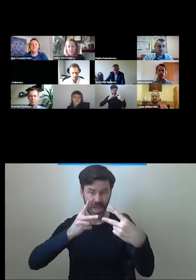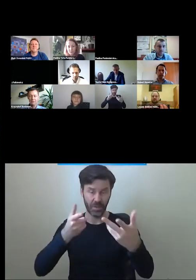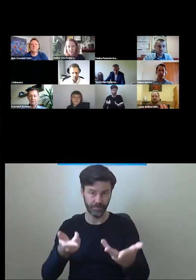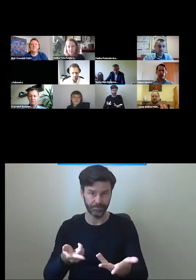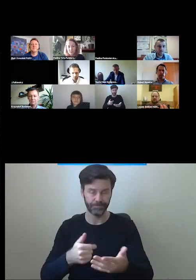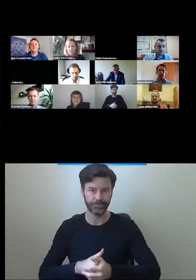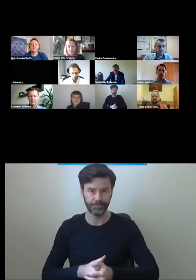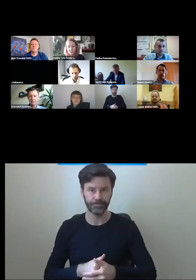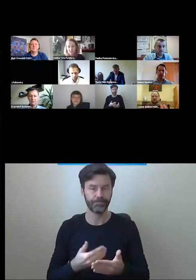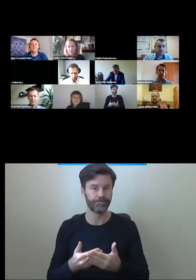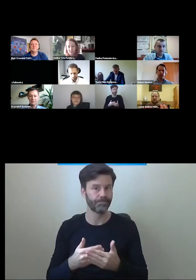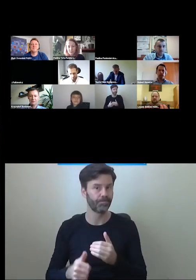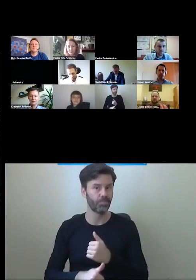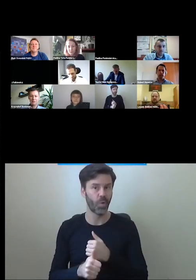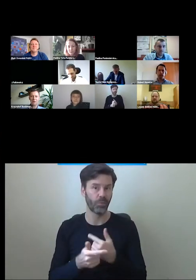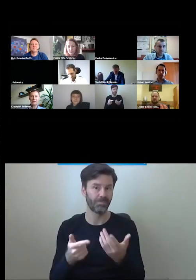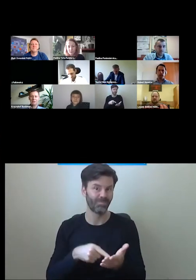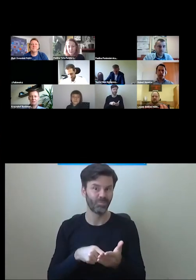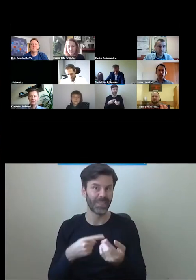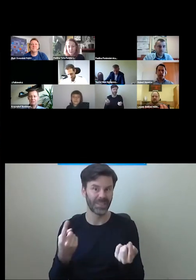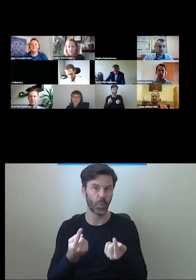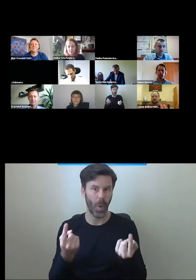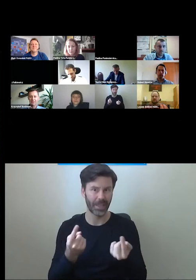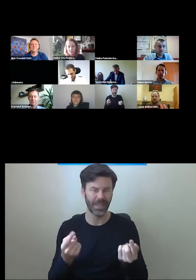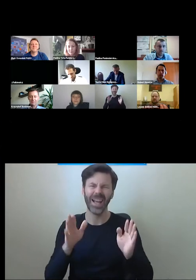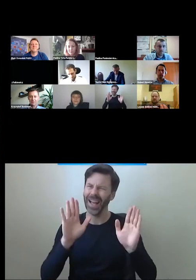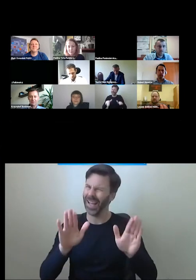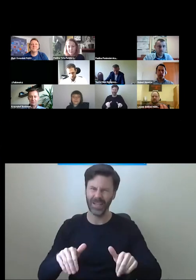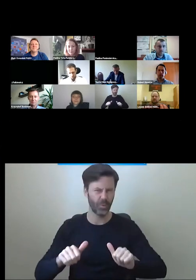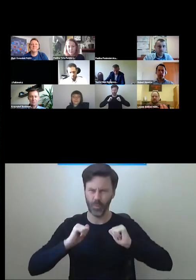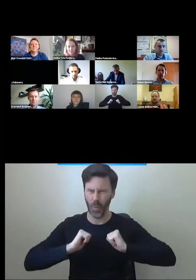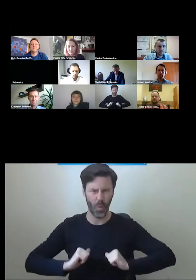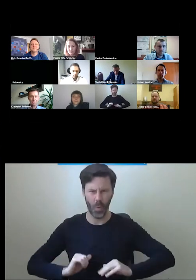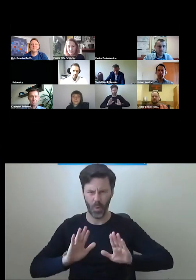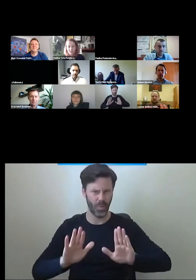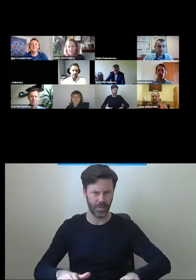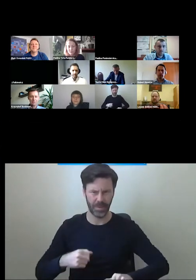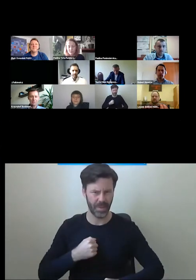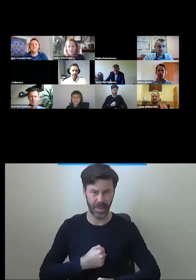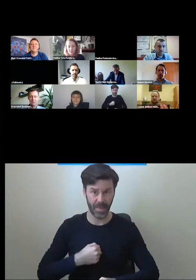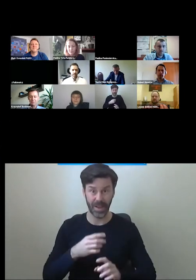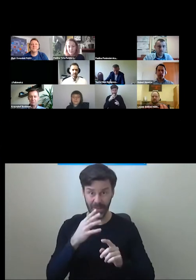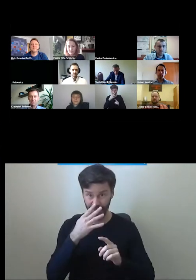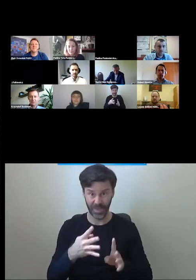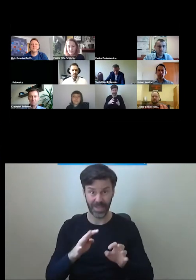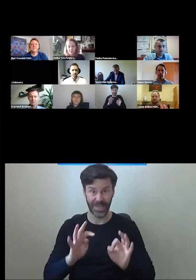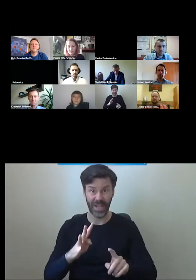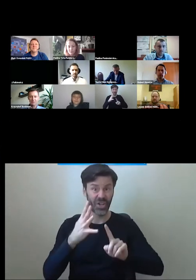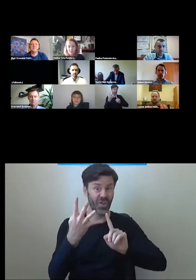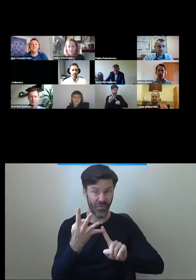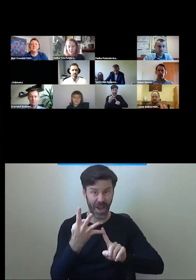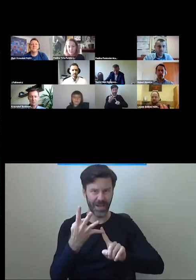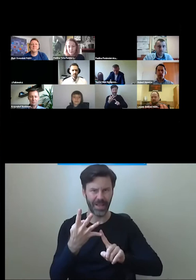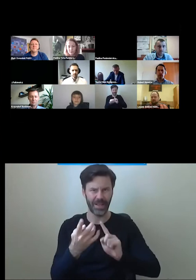Sytuacja nas nie przeraża i jak pokazuje już to czwarte spotkanie, dajemy sobie radę